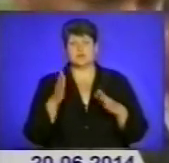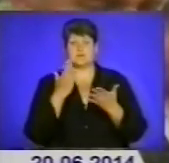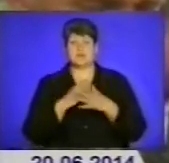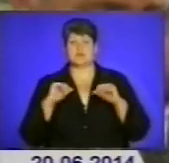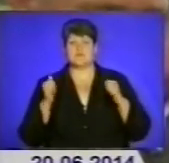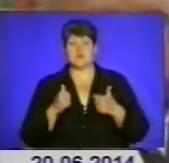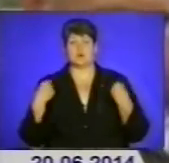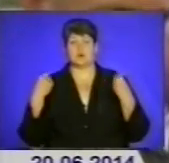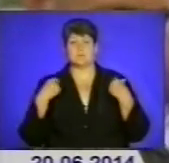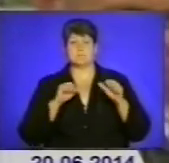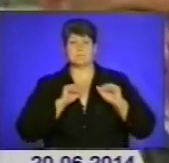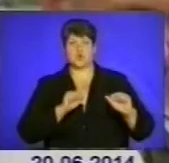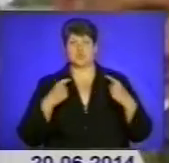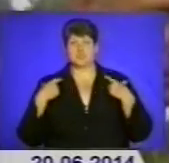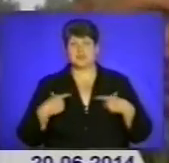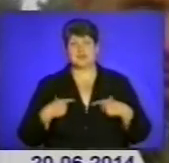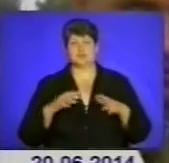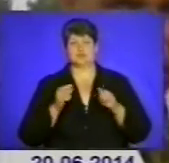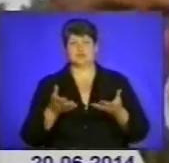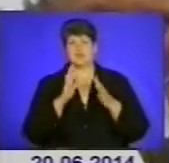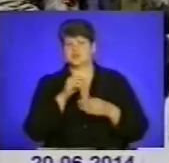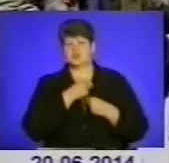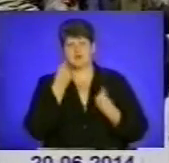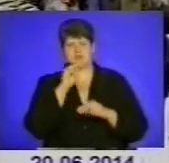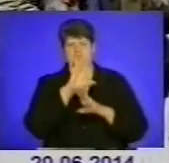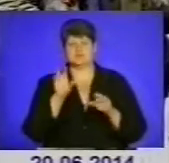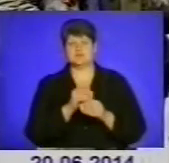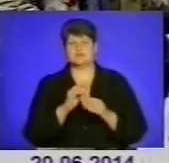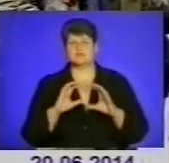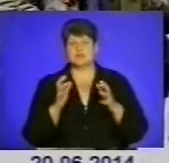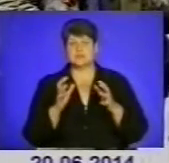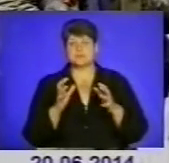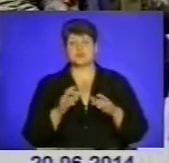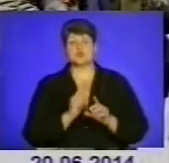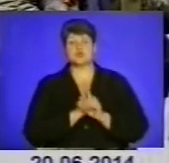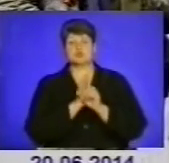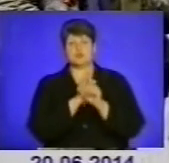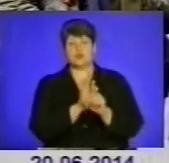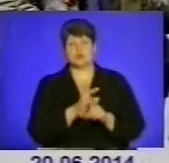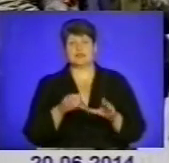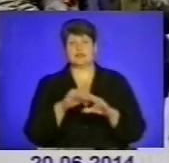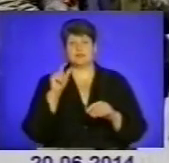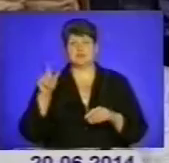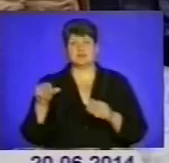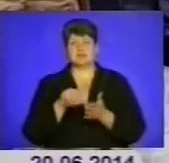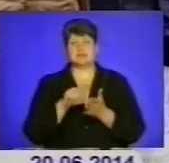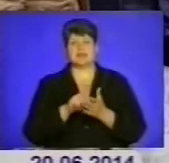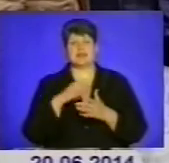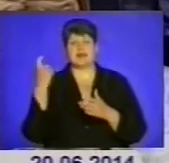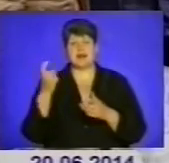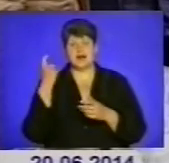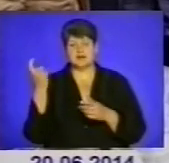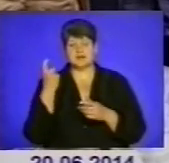озброєння. І наші міські сили будуть найкращі в світі. Супроводжували депутатів у зону бойових дій представники харківських батальйонів